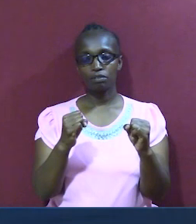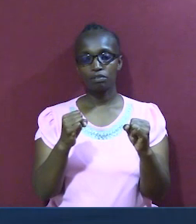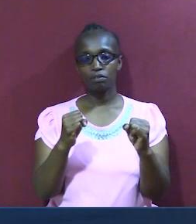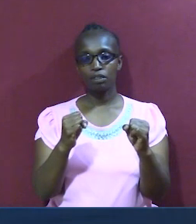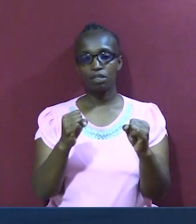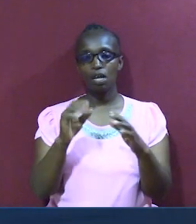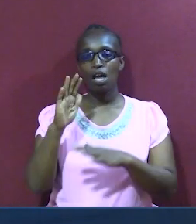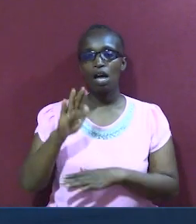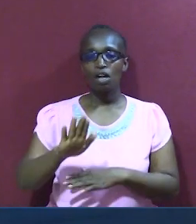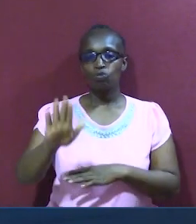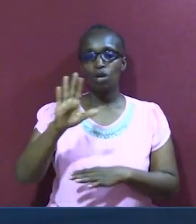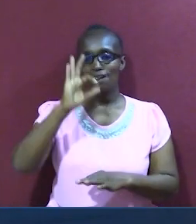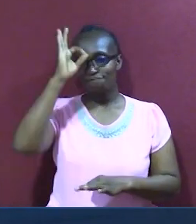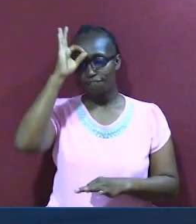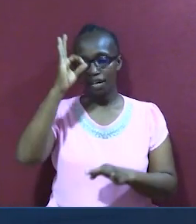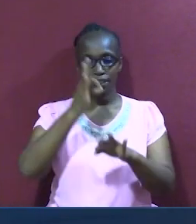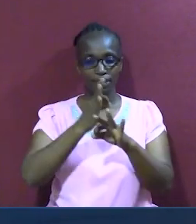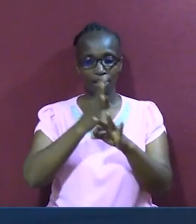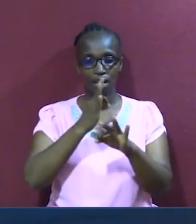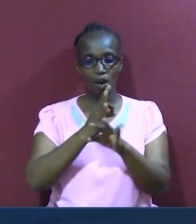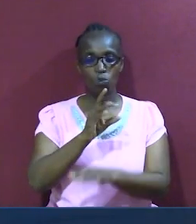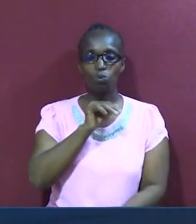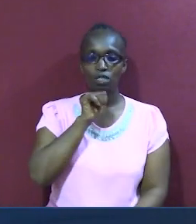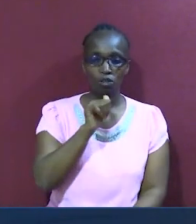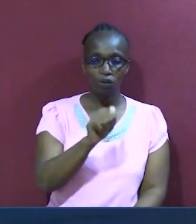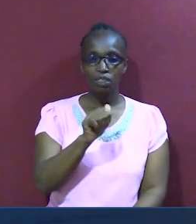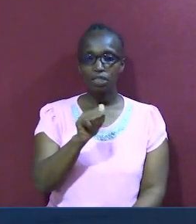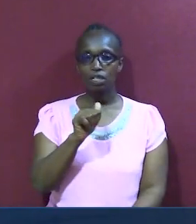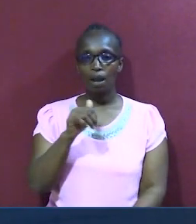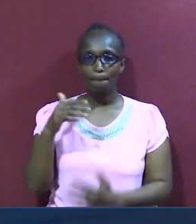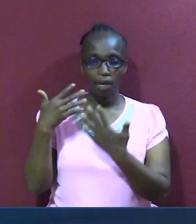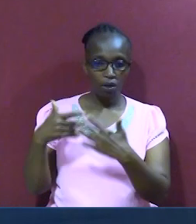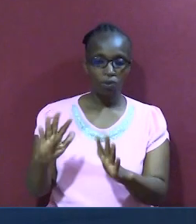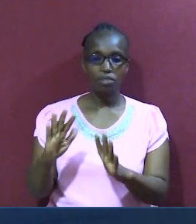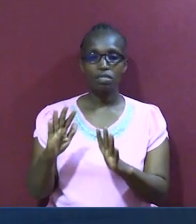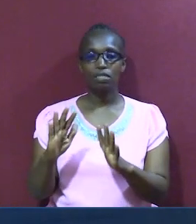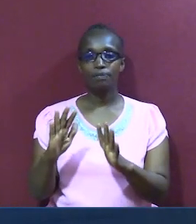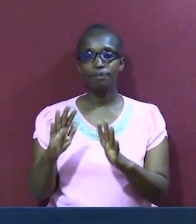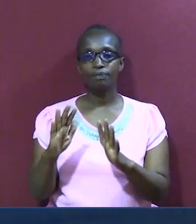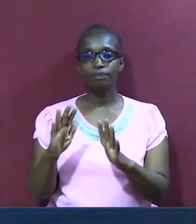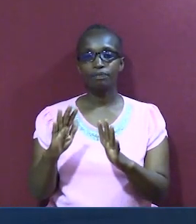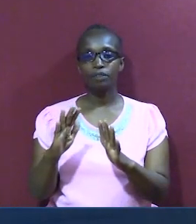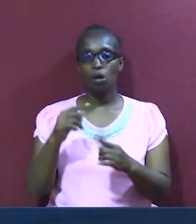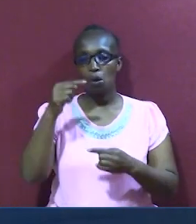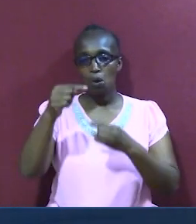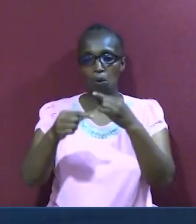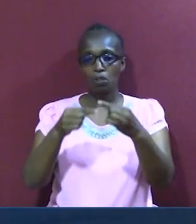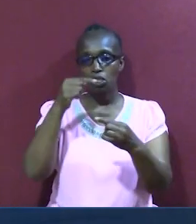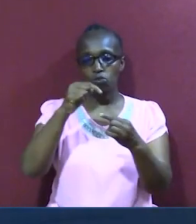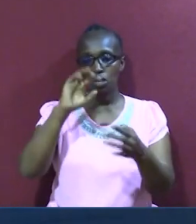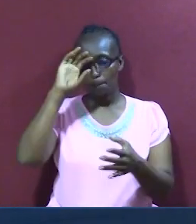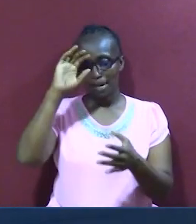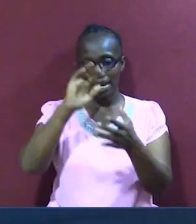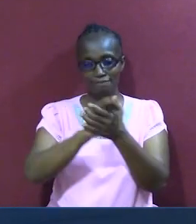yani imani yako, ikawani hili ambayo imeweza na kupotea, bado unaamini